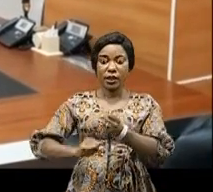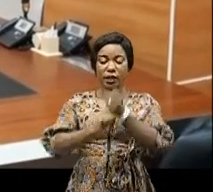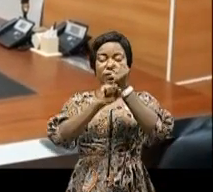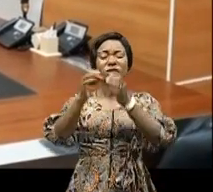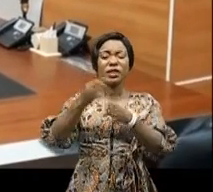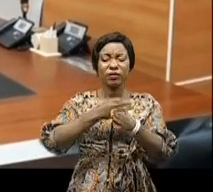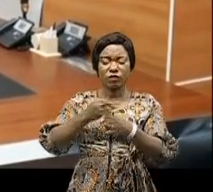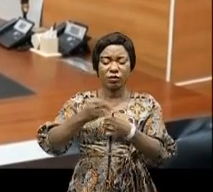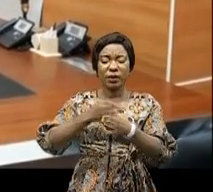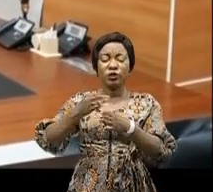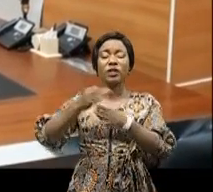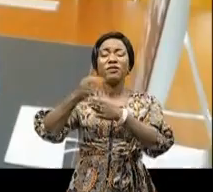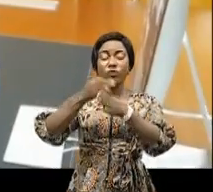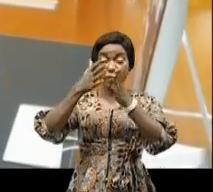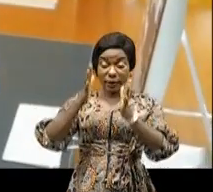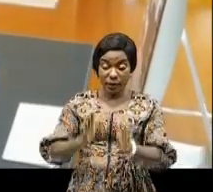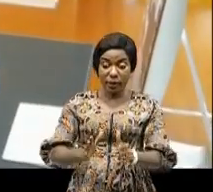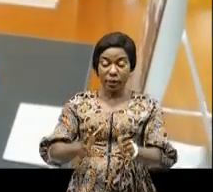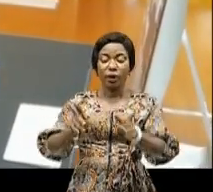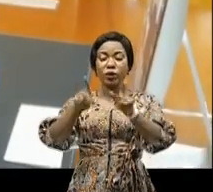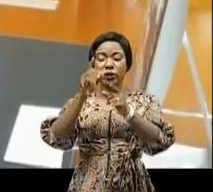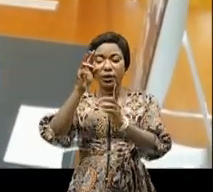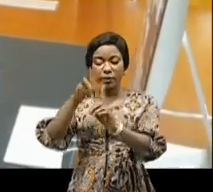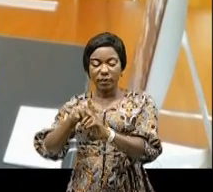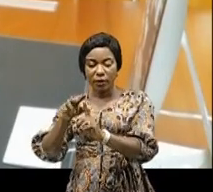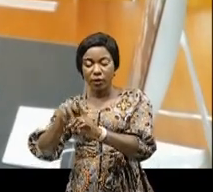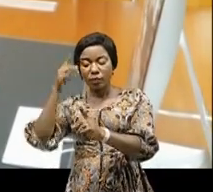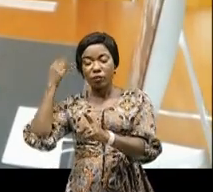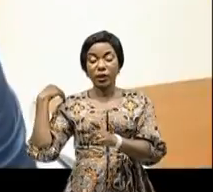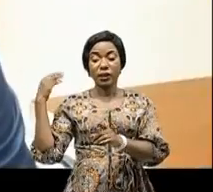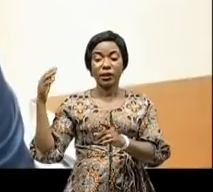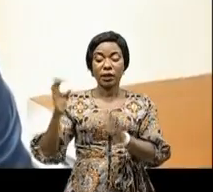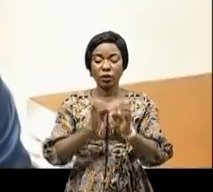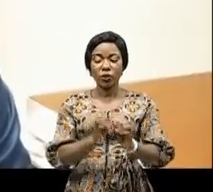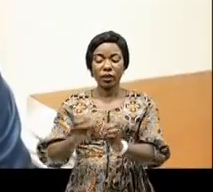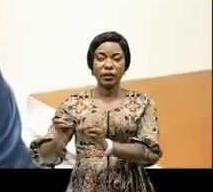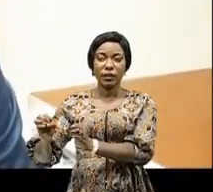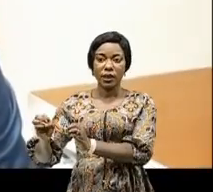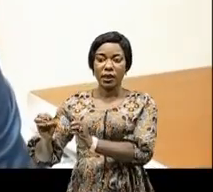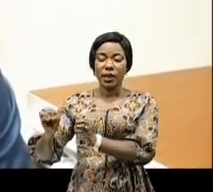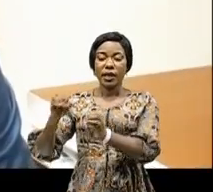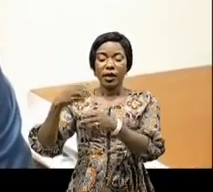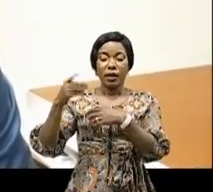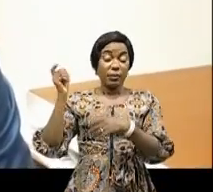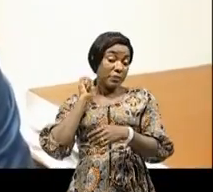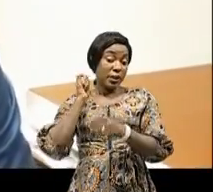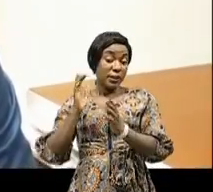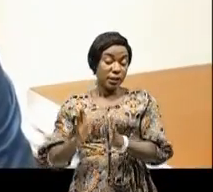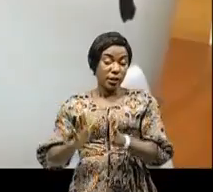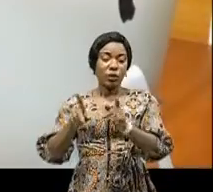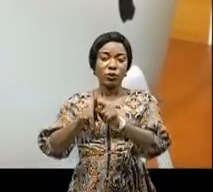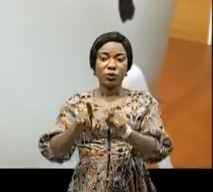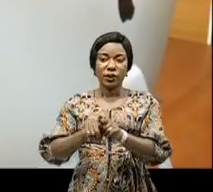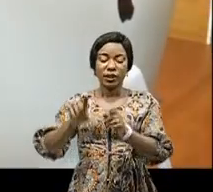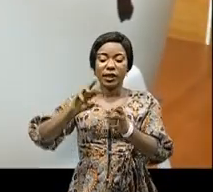formation des formateurs, aux mesures conservatoires concernant les établissements organisant la faculté de médecine ainsi qu'à la